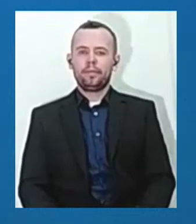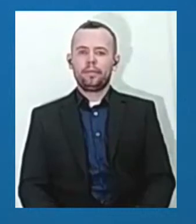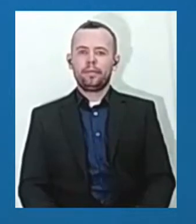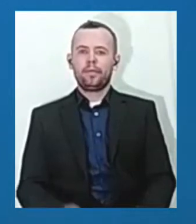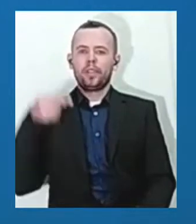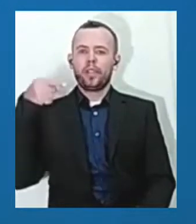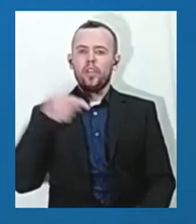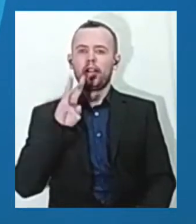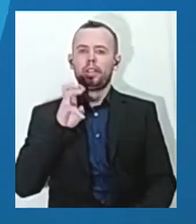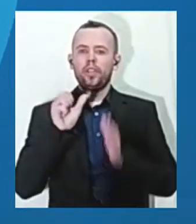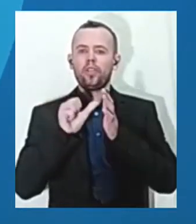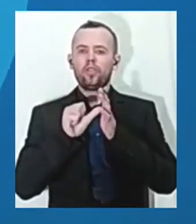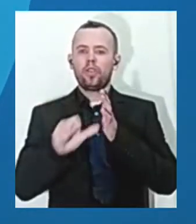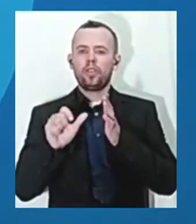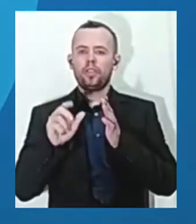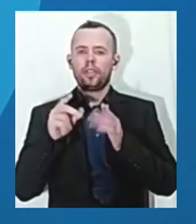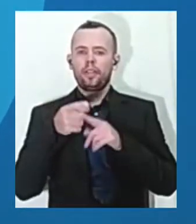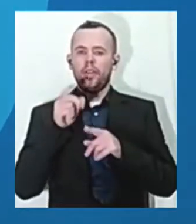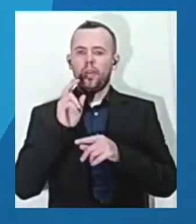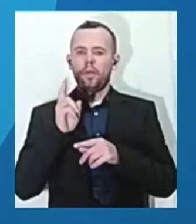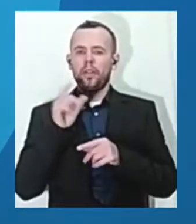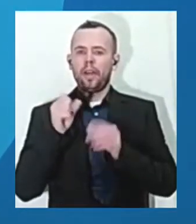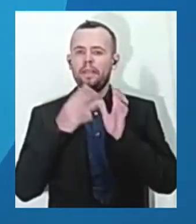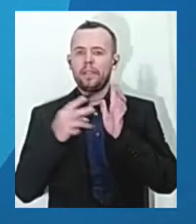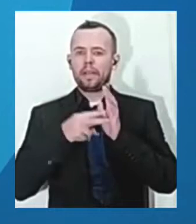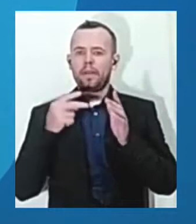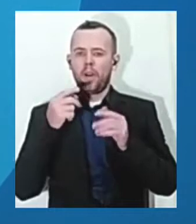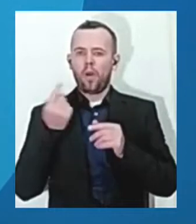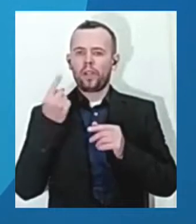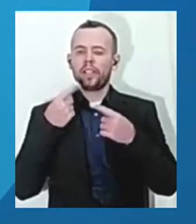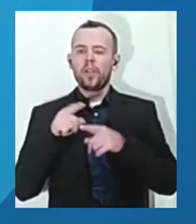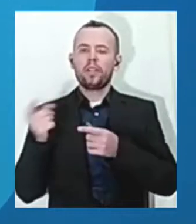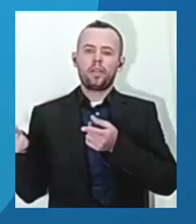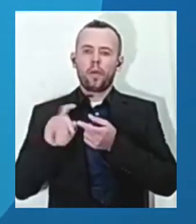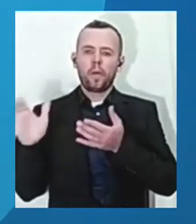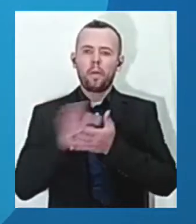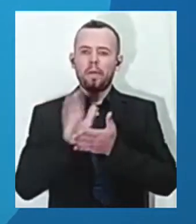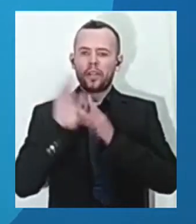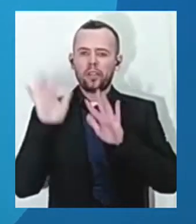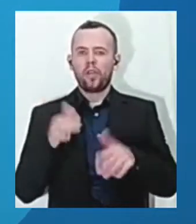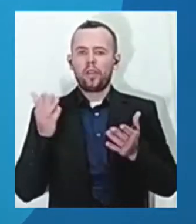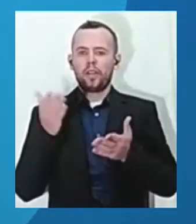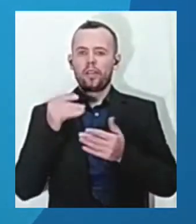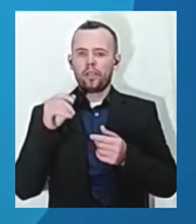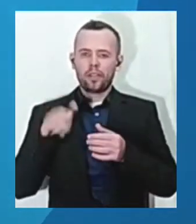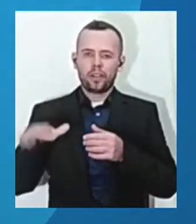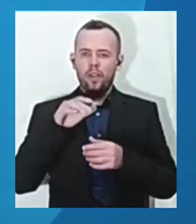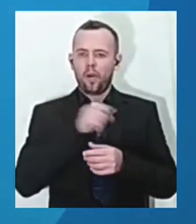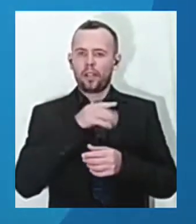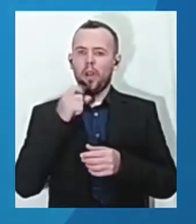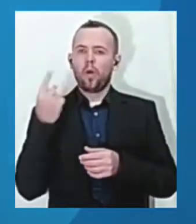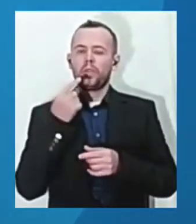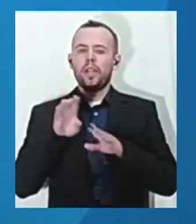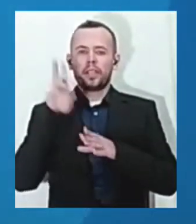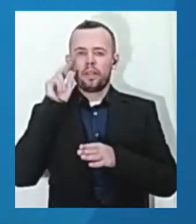1361 комунальник та 87 одиниць техніки задіяні у прибиранні снігу, який засипав Одесу та область. Такі цифри назвали у